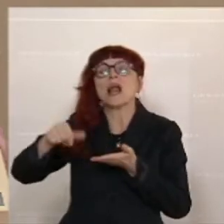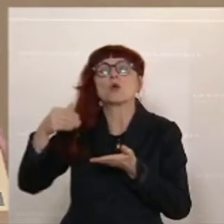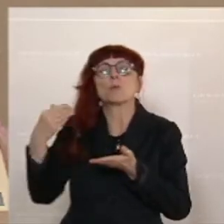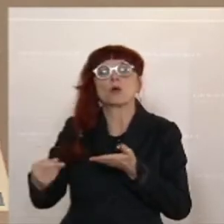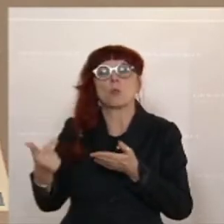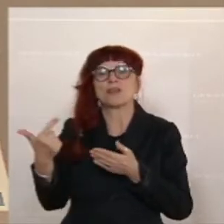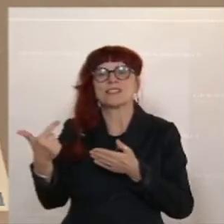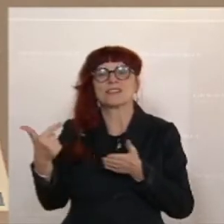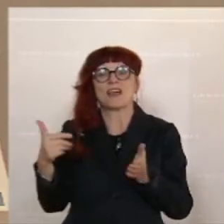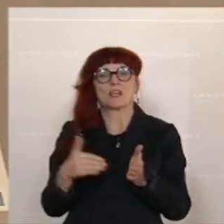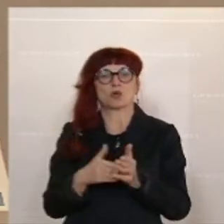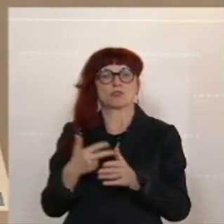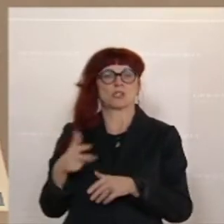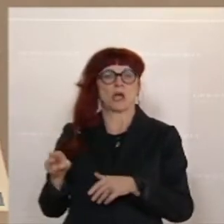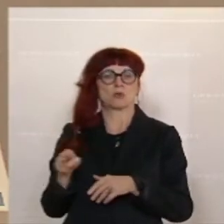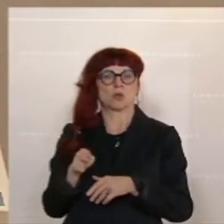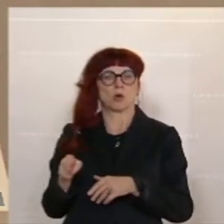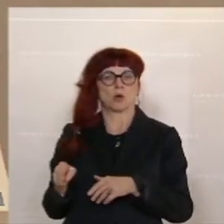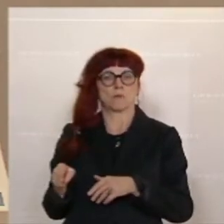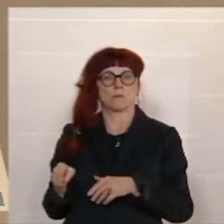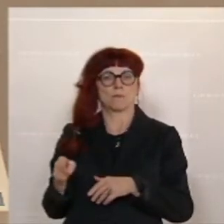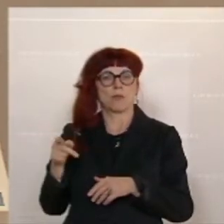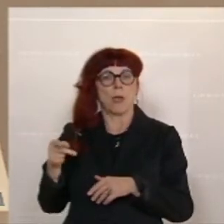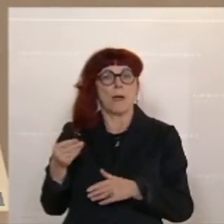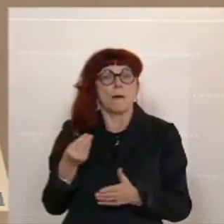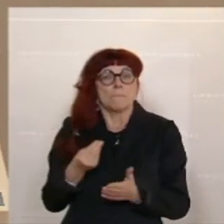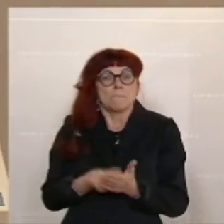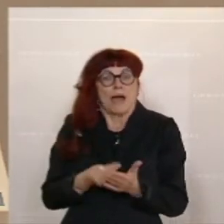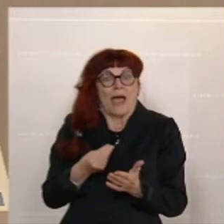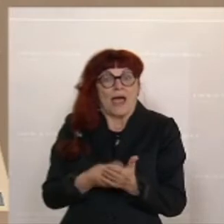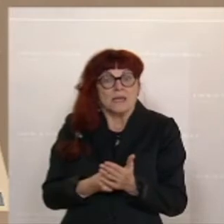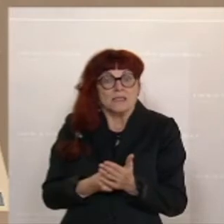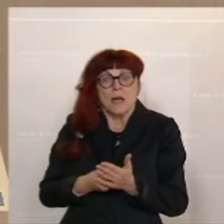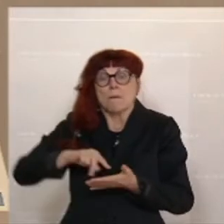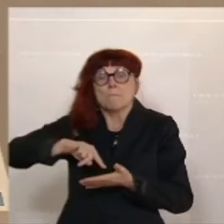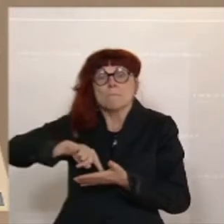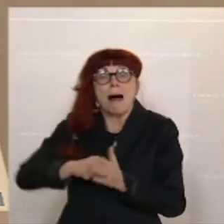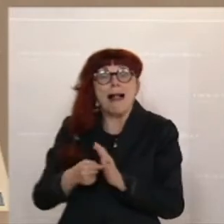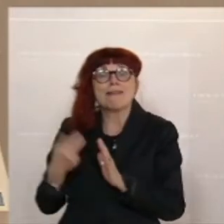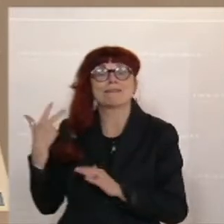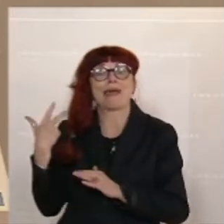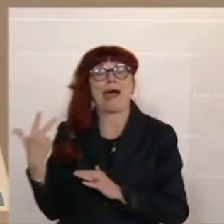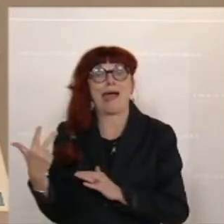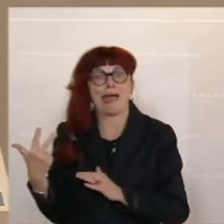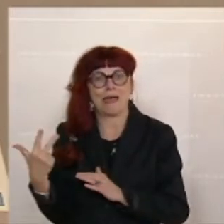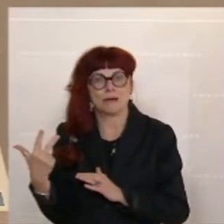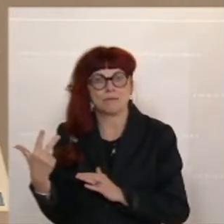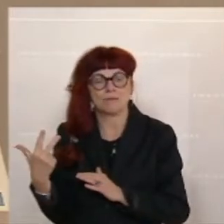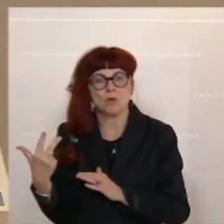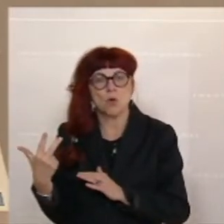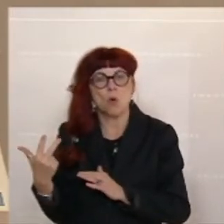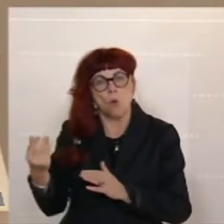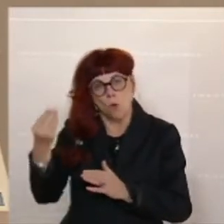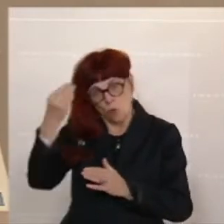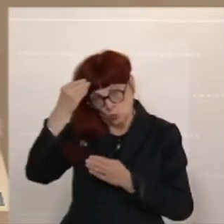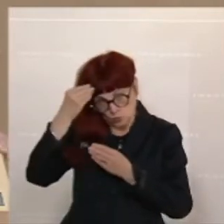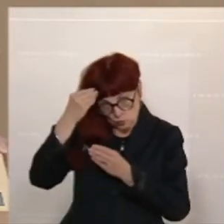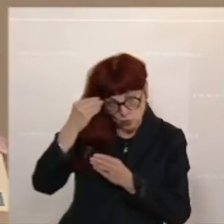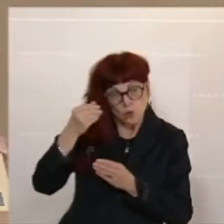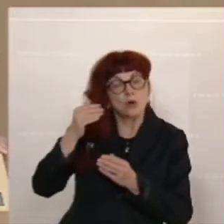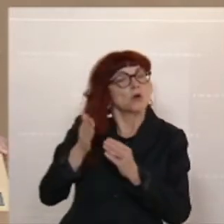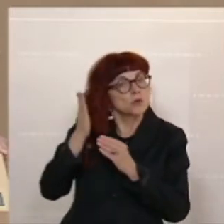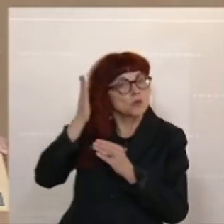.300 Euro. Das heißt, der Preis hat sich für sie verdreifacht. Und die Vorschreibung, das ist ja damit immer dann